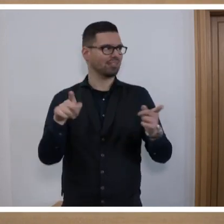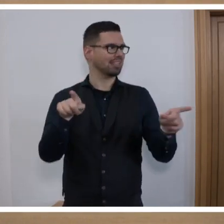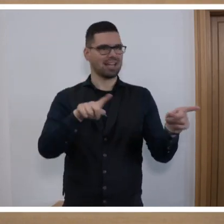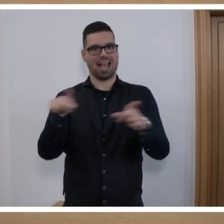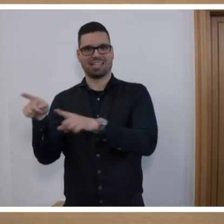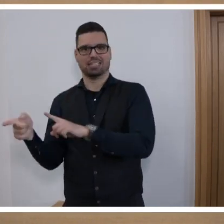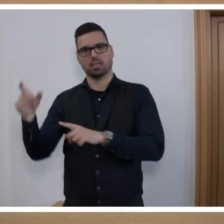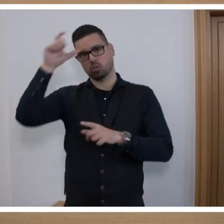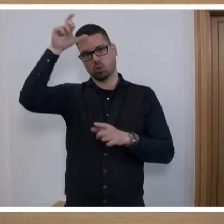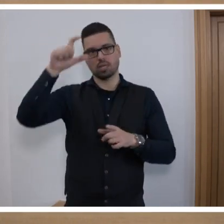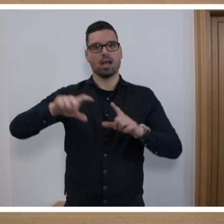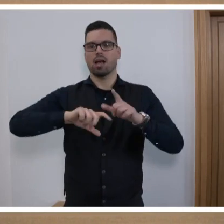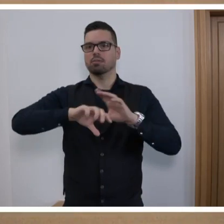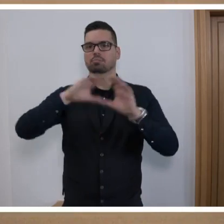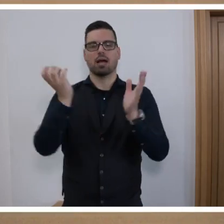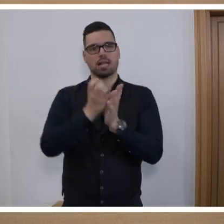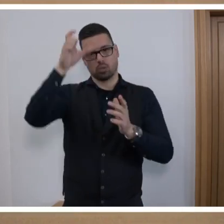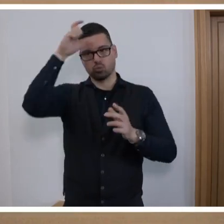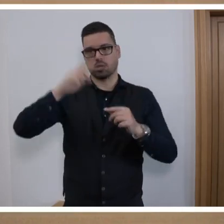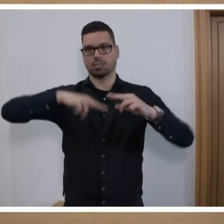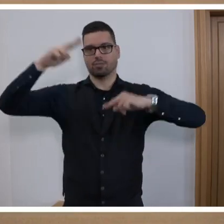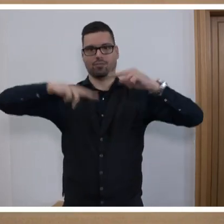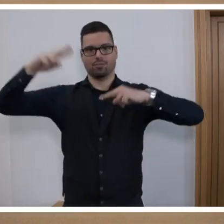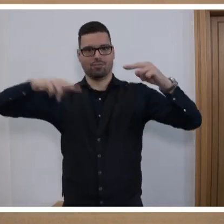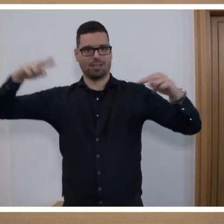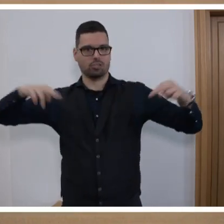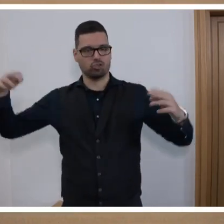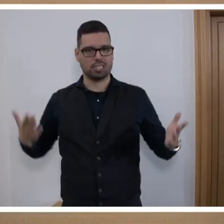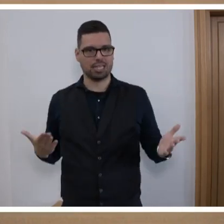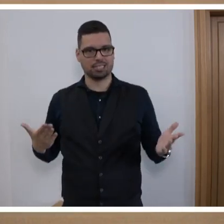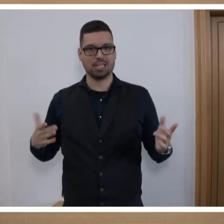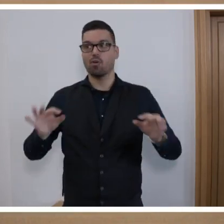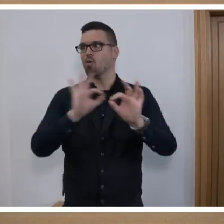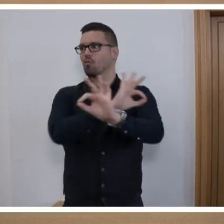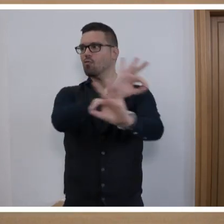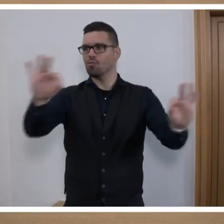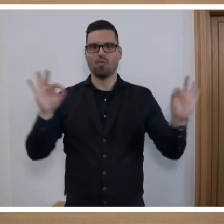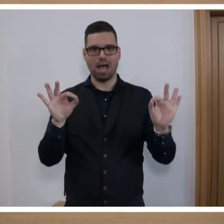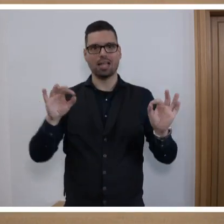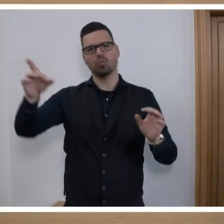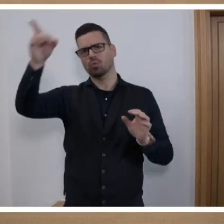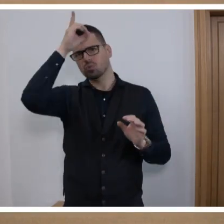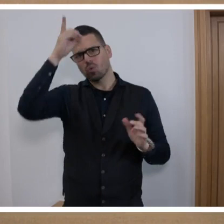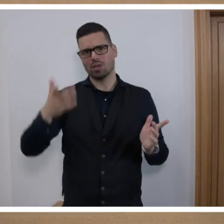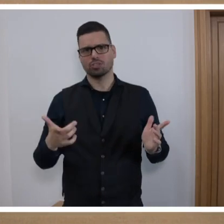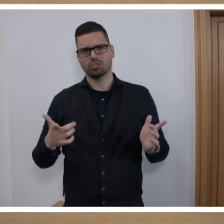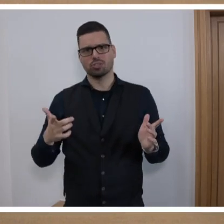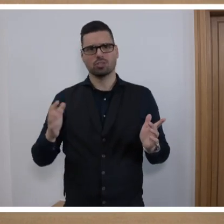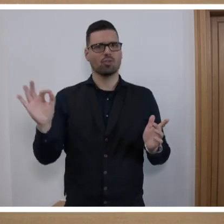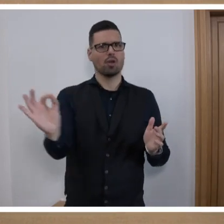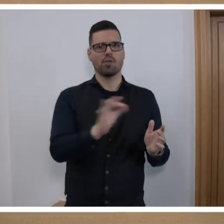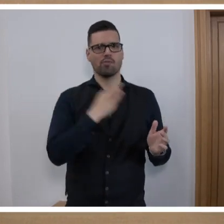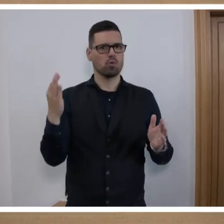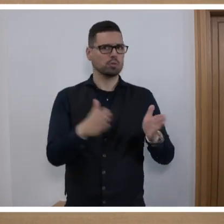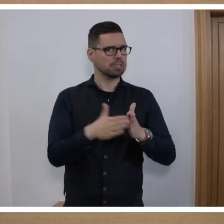Alle Türken sind verschieden, übersetze frei, alle Türken sind verschieden. Das gilt für alle, das gilt auch für die Deutschen, das gilt für uns hier im Parlament.